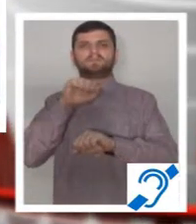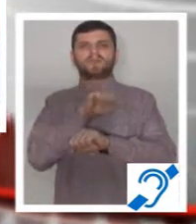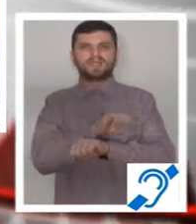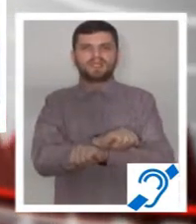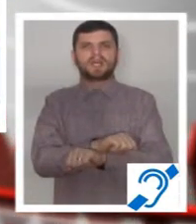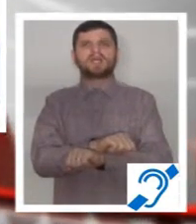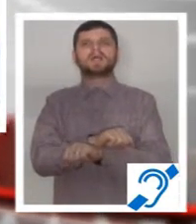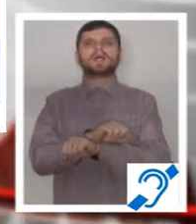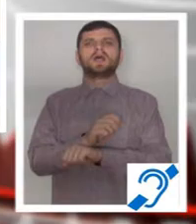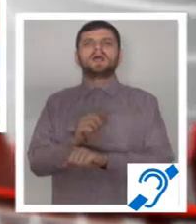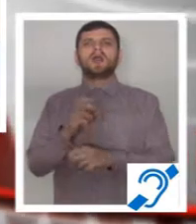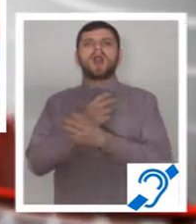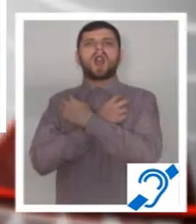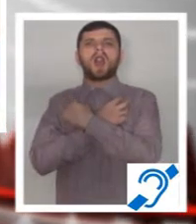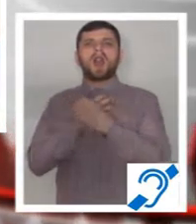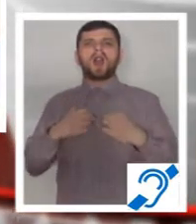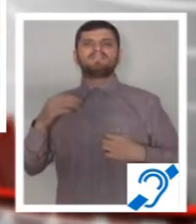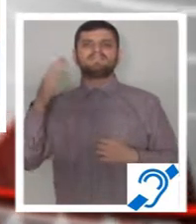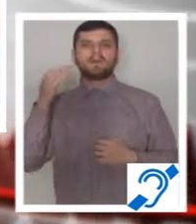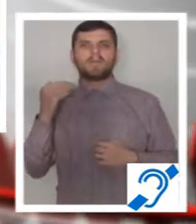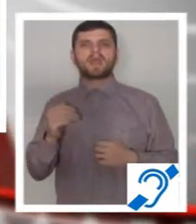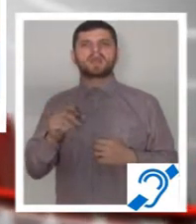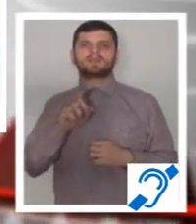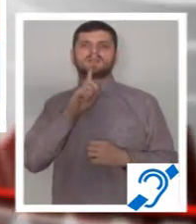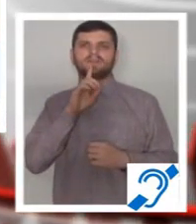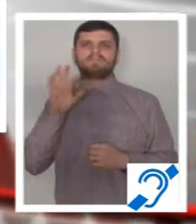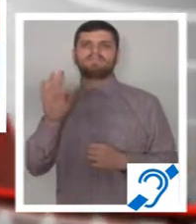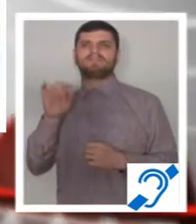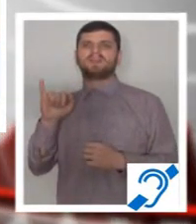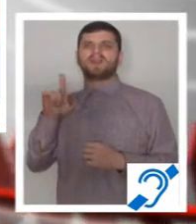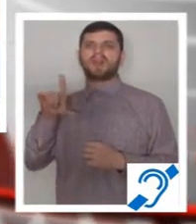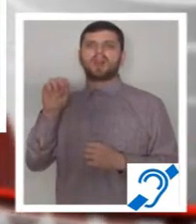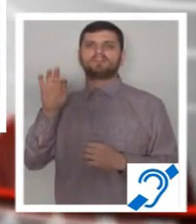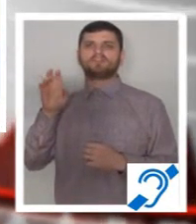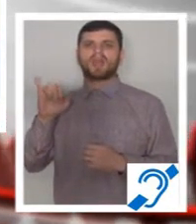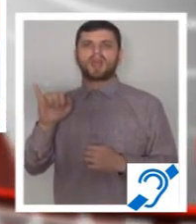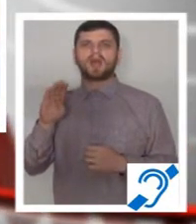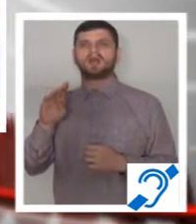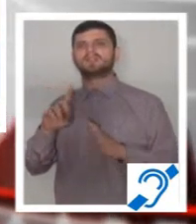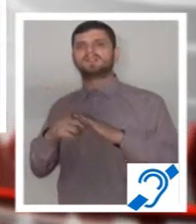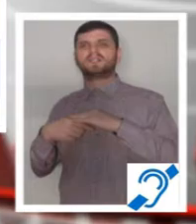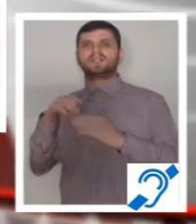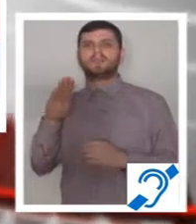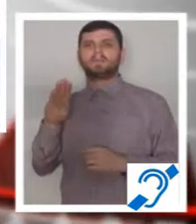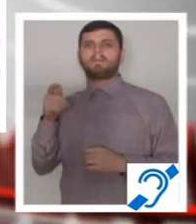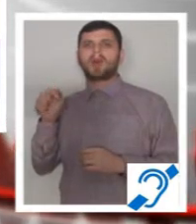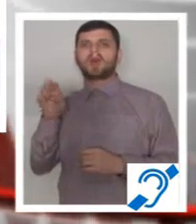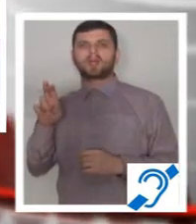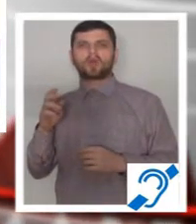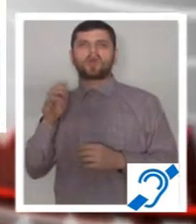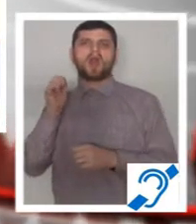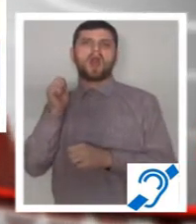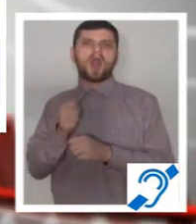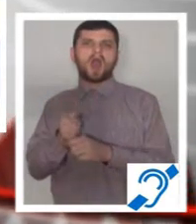pentru 24 de ore, începând de astăzi a avocatei Filofteia Folescu de la Baroul Argeș pentru trafic de influență.